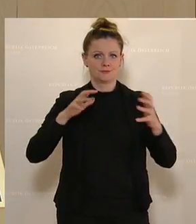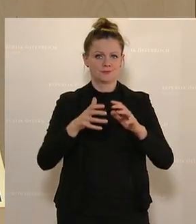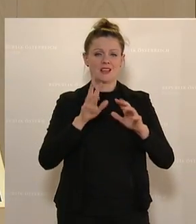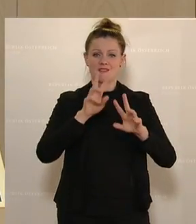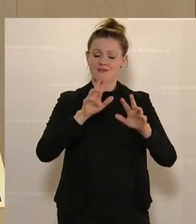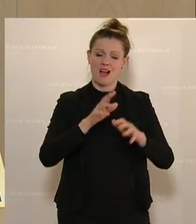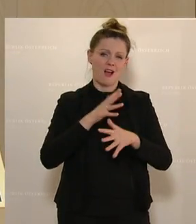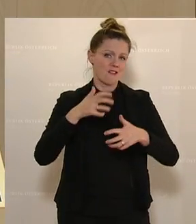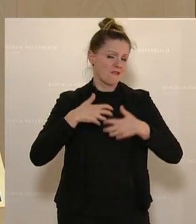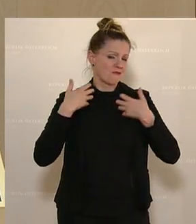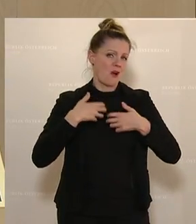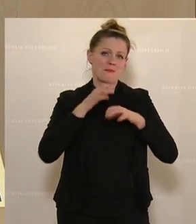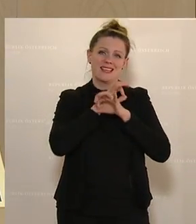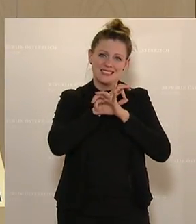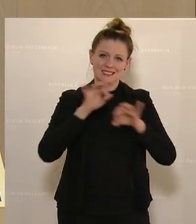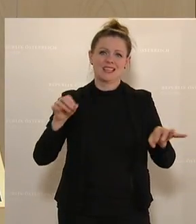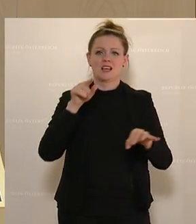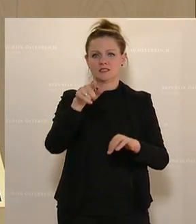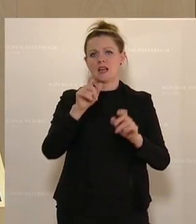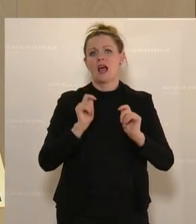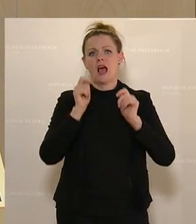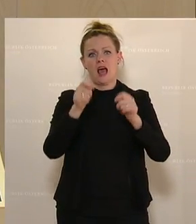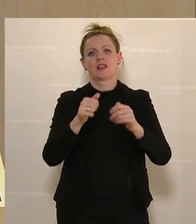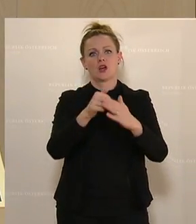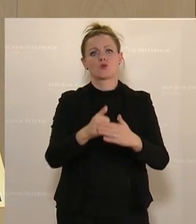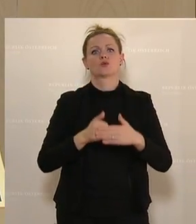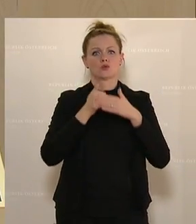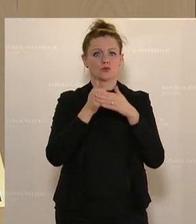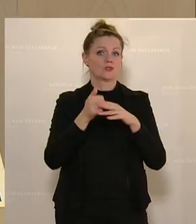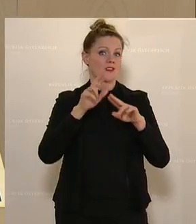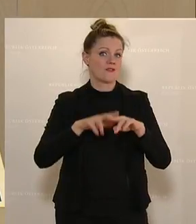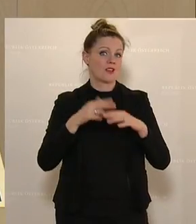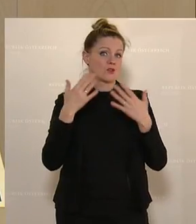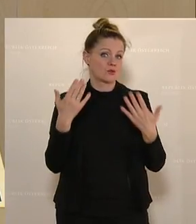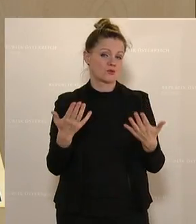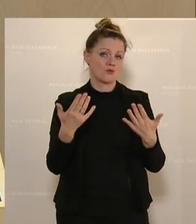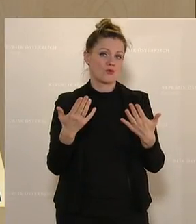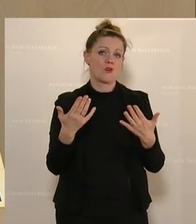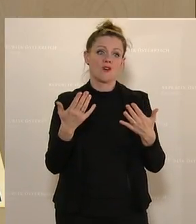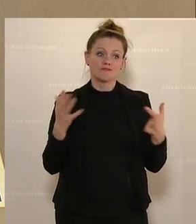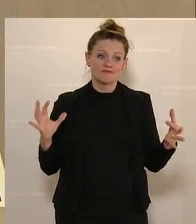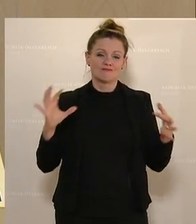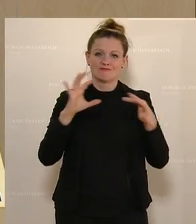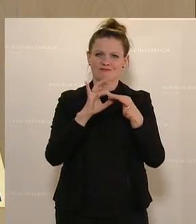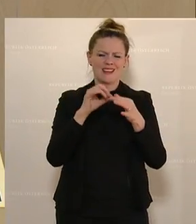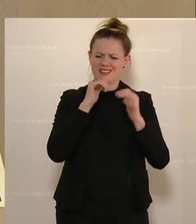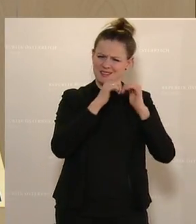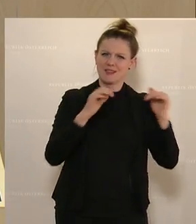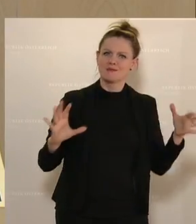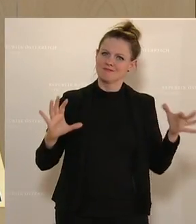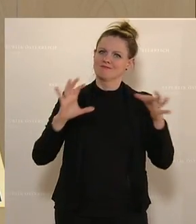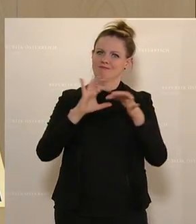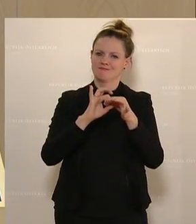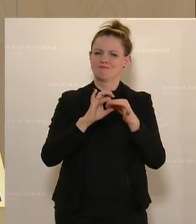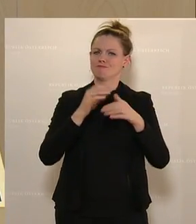ich freue mich wirklich sehr über die breite Unterstützung dieses Antrages. Und wenn wir hier das Verbindende vor das Trennende stellen können, dann werden wir noch viel